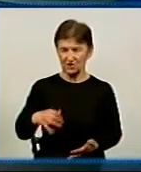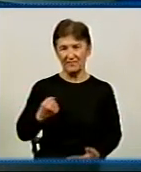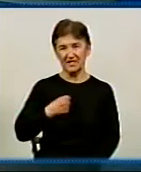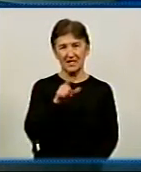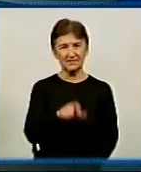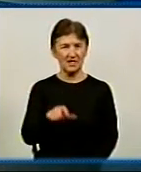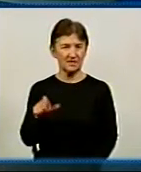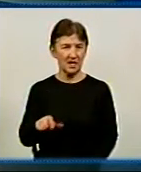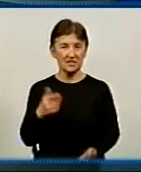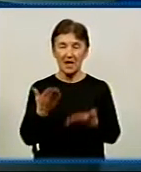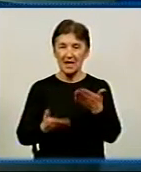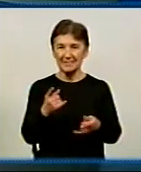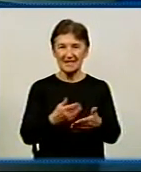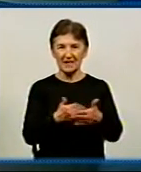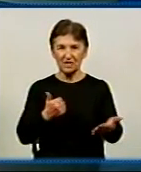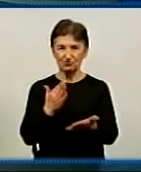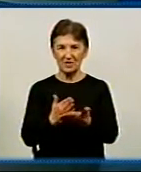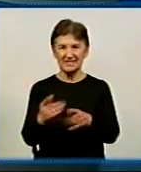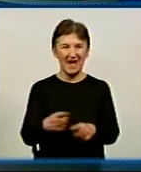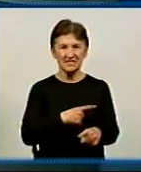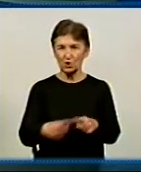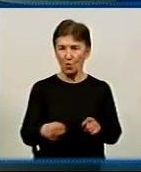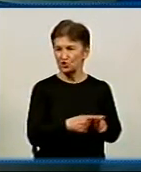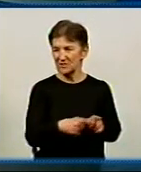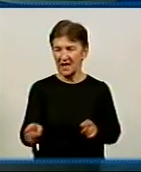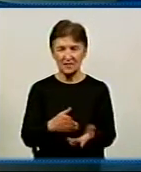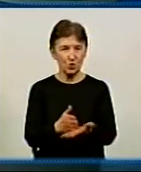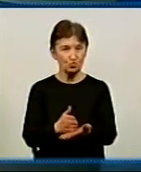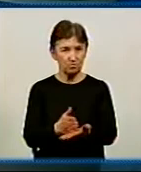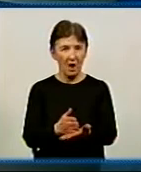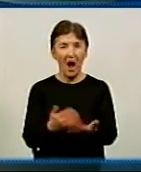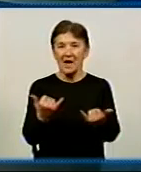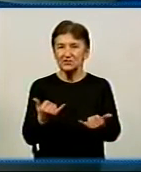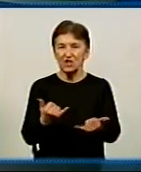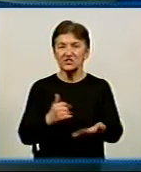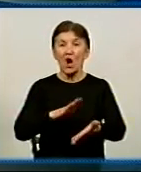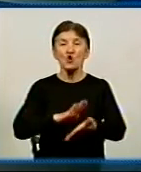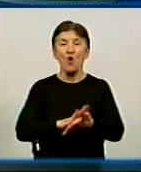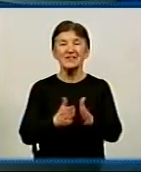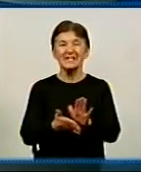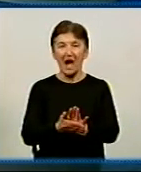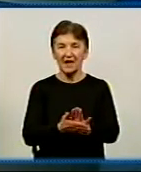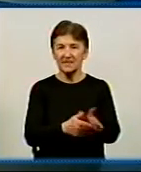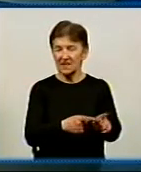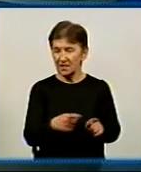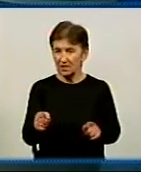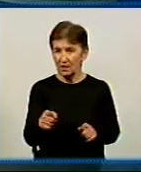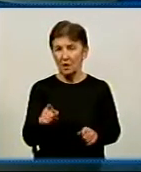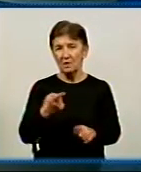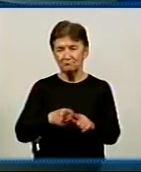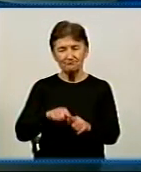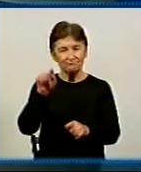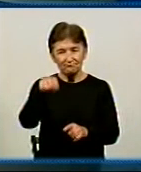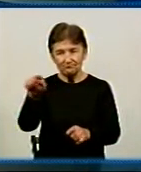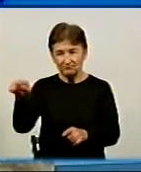непосередньо срочна служба, а сьогодні контрактники, це ще більше. Говорить ось, що необхідний капеллан,